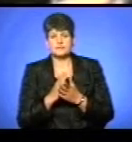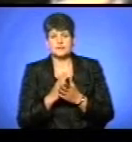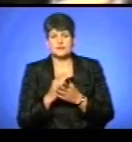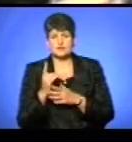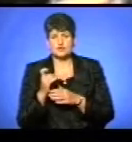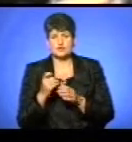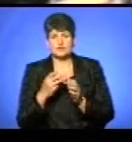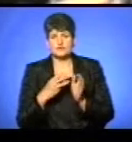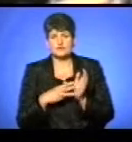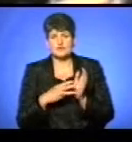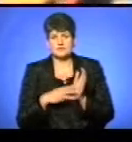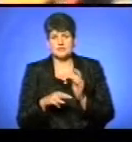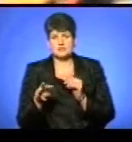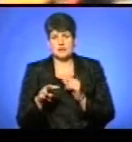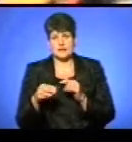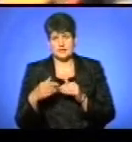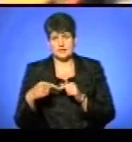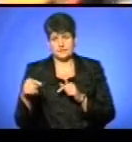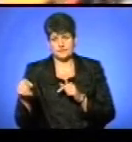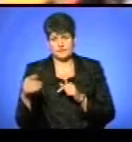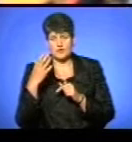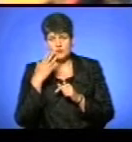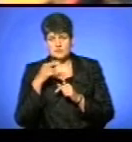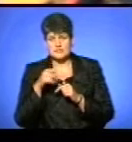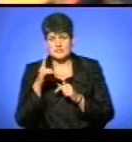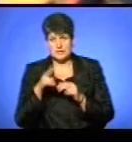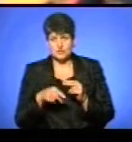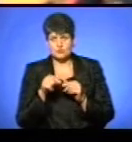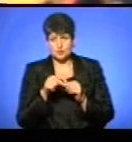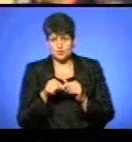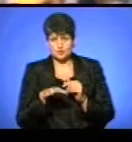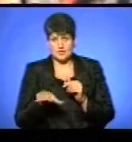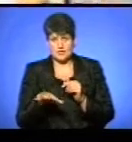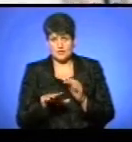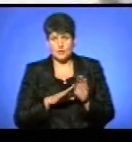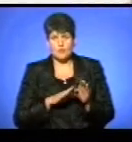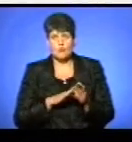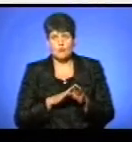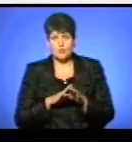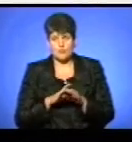180 поганних метрів. Коли ми закінчимо цю ділянку, повністю з